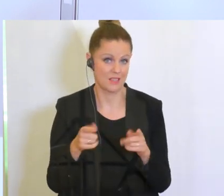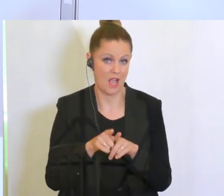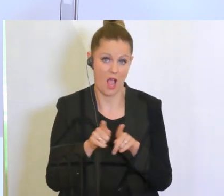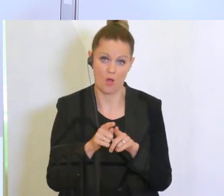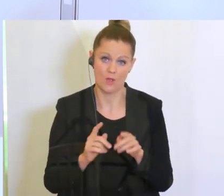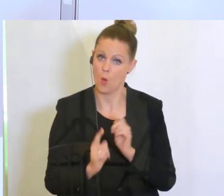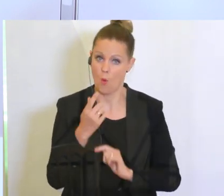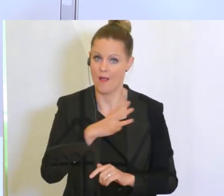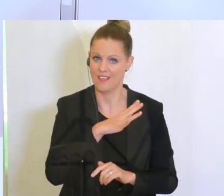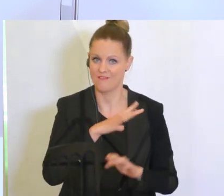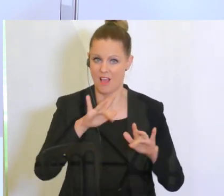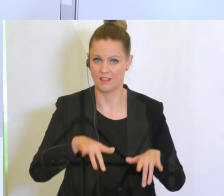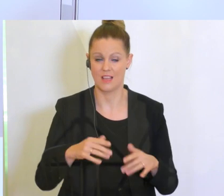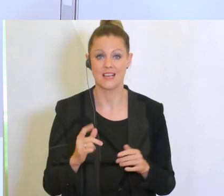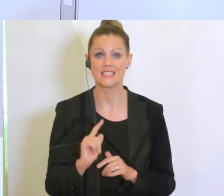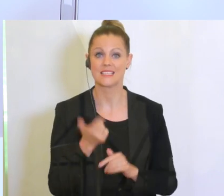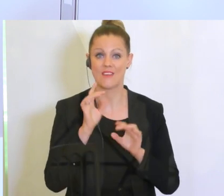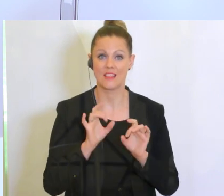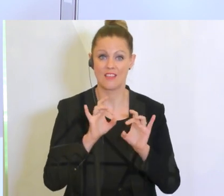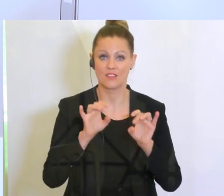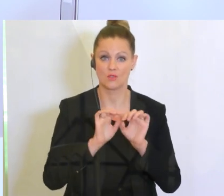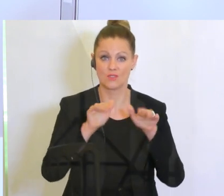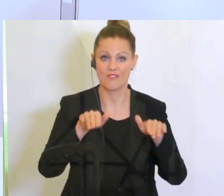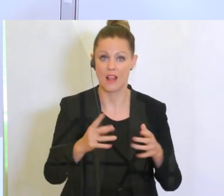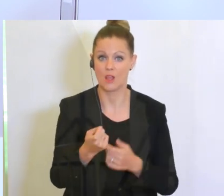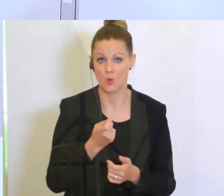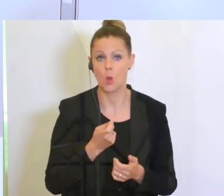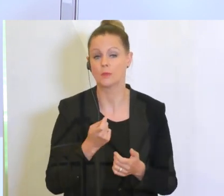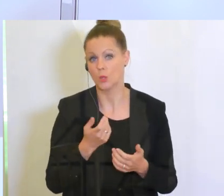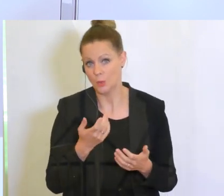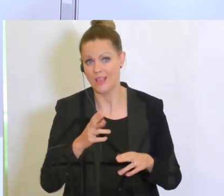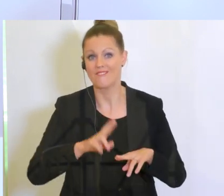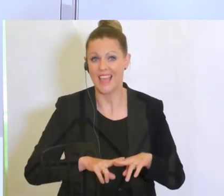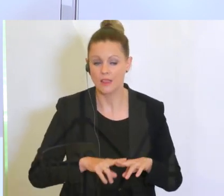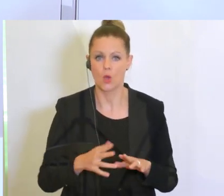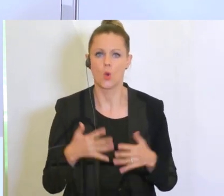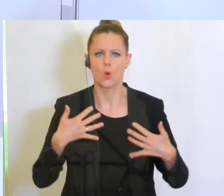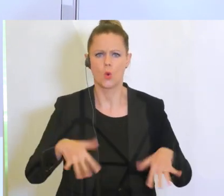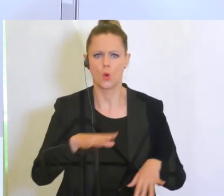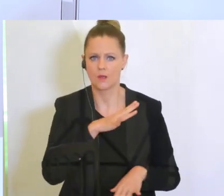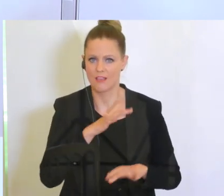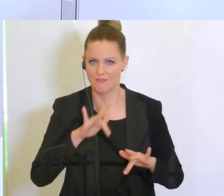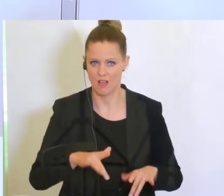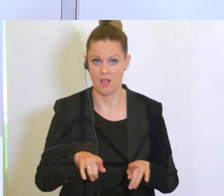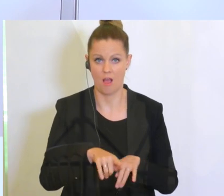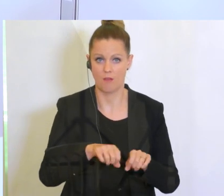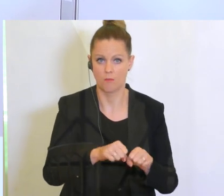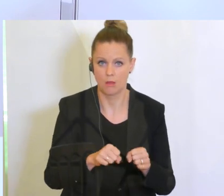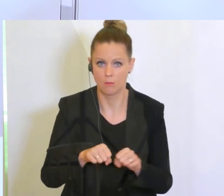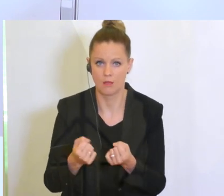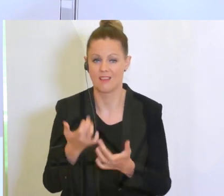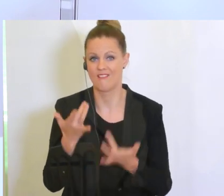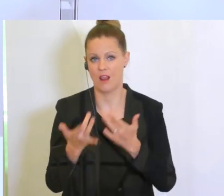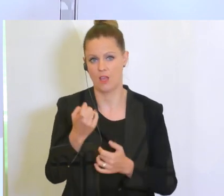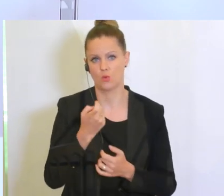große Gefahr, falls es eine zweite Welle geben würde und die dadurch in aussichtstehenden möglichen Abbrüche. Wir